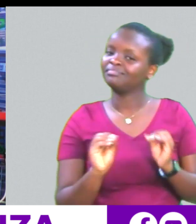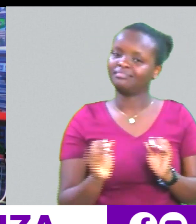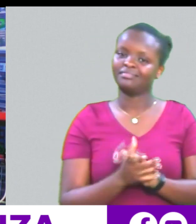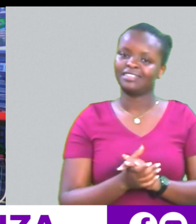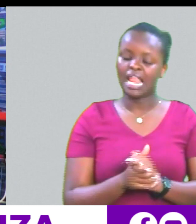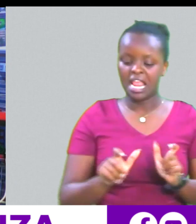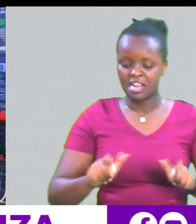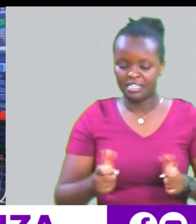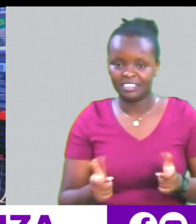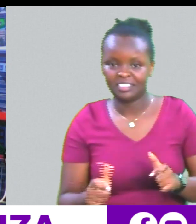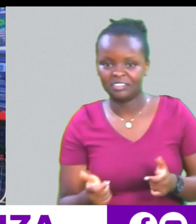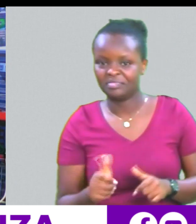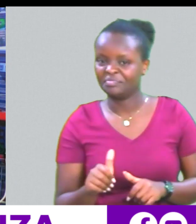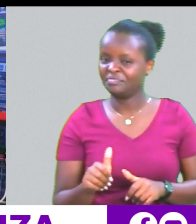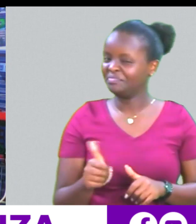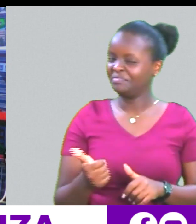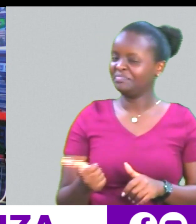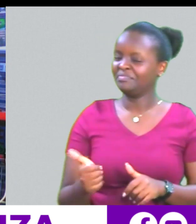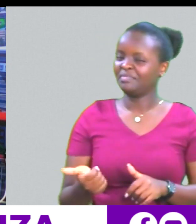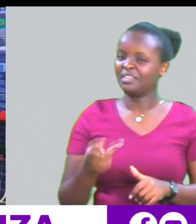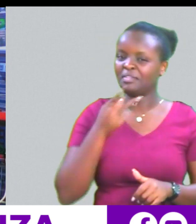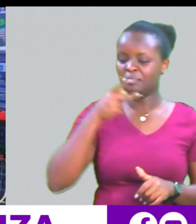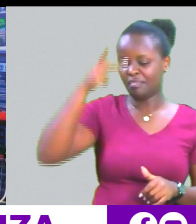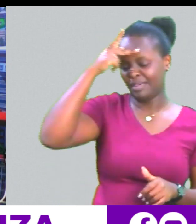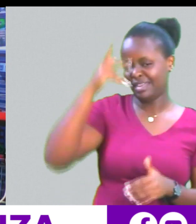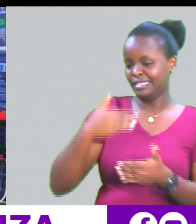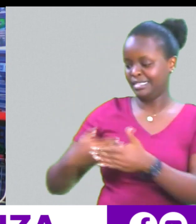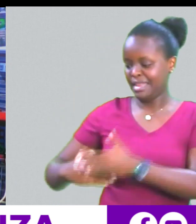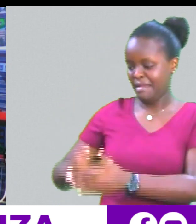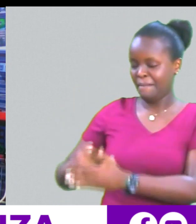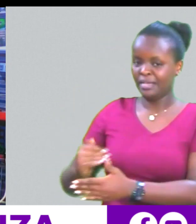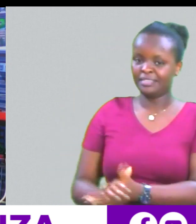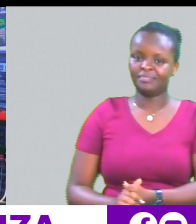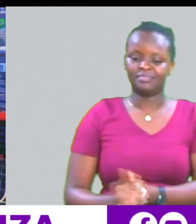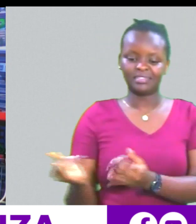karelio flash Ya muzazi, ya neighbor Wacha ni kwa sionu